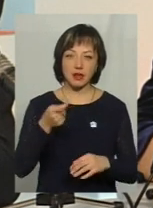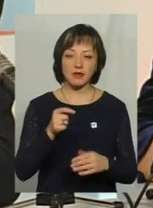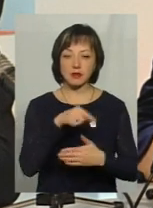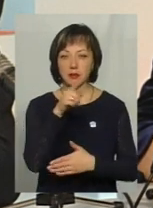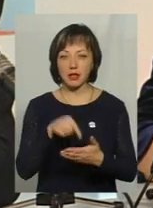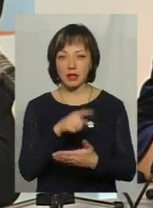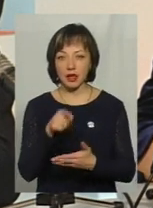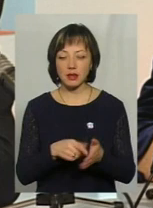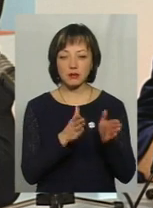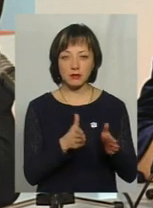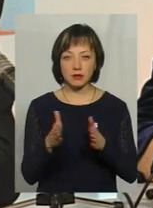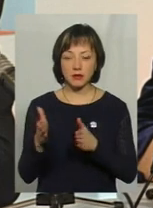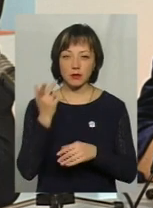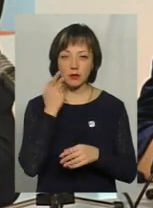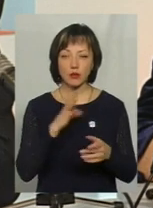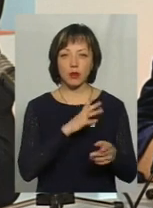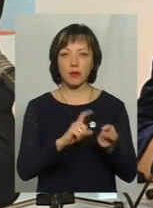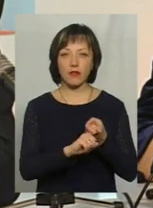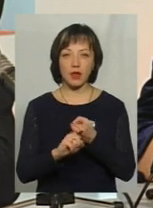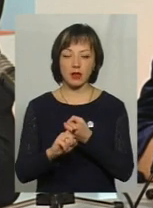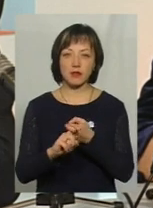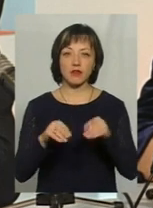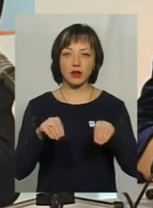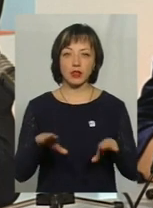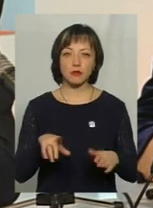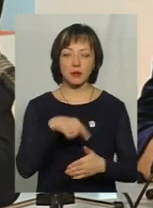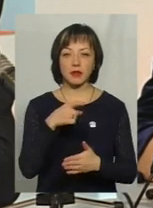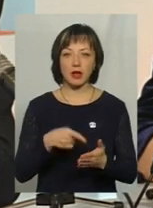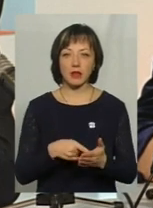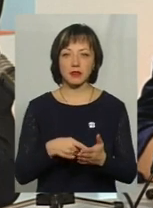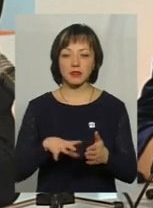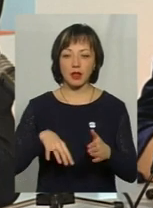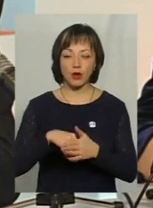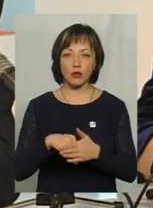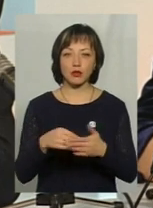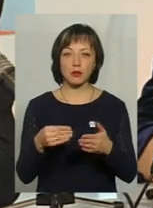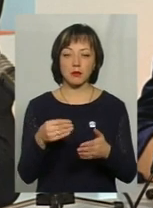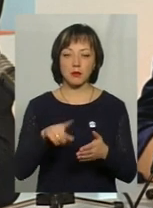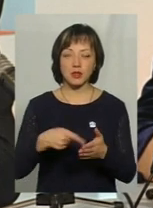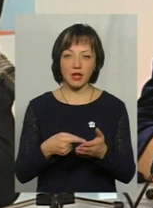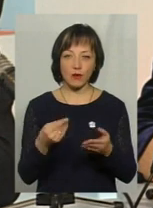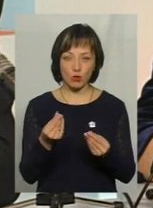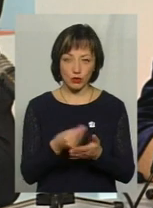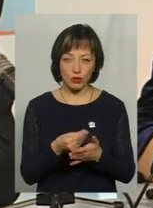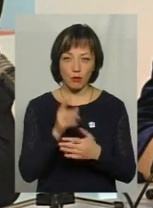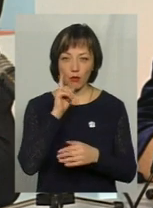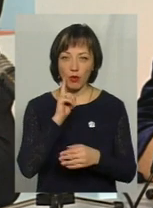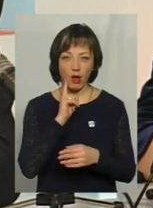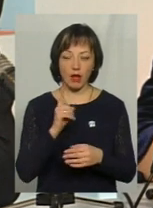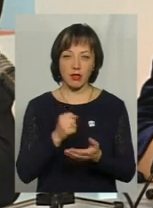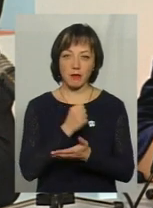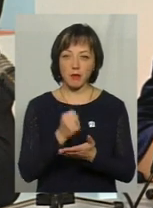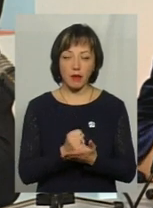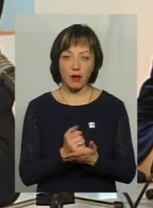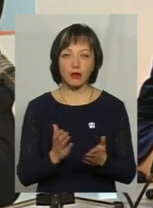системно стосувалися, вирішення питання за рахунок коштів міського бюджету поки не приймалося.